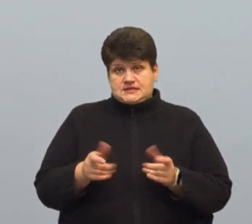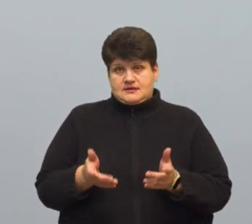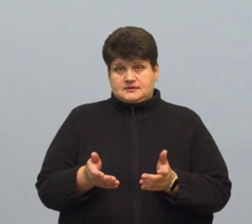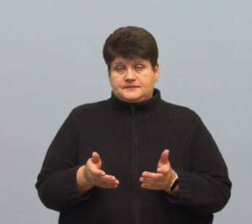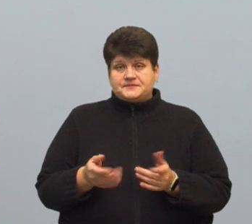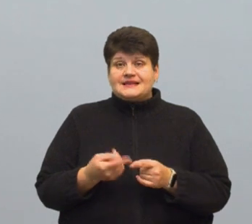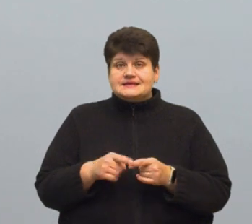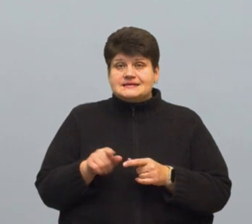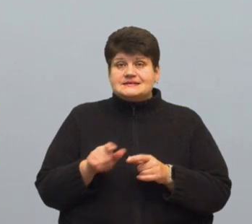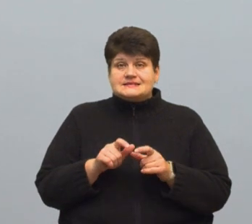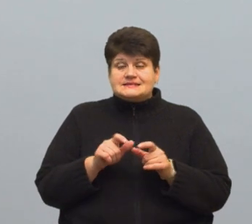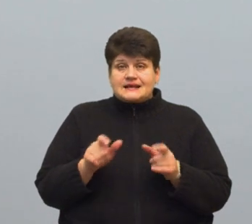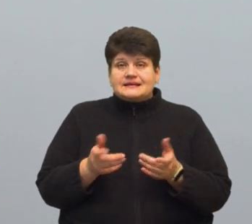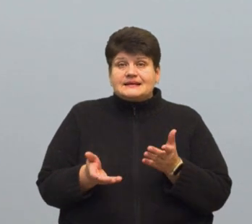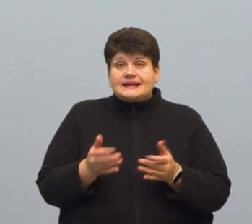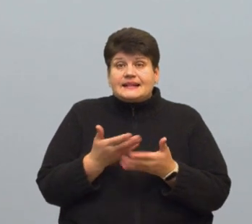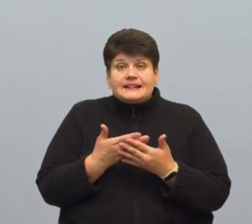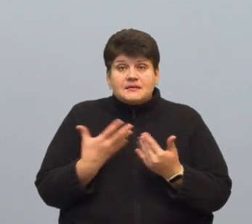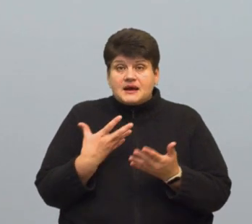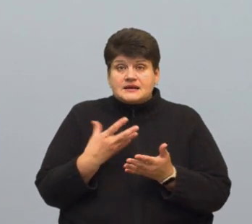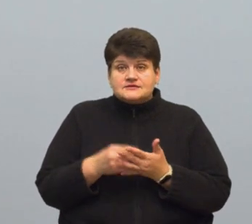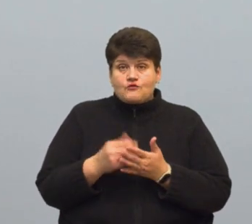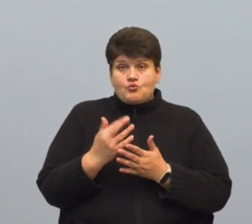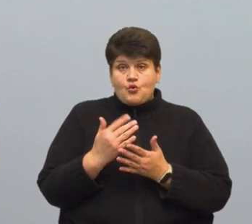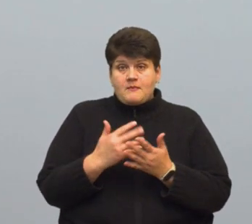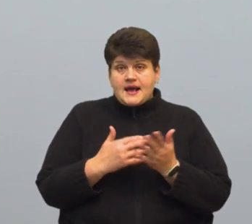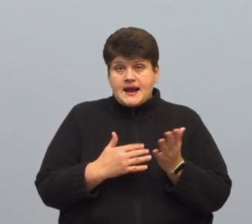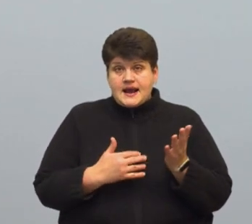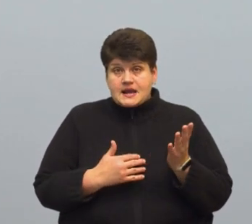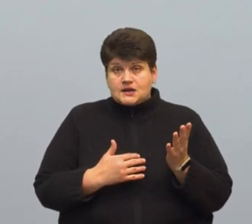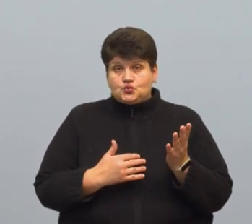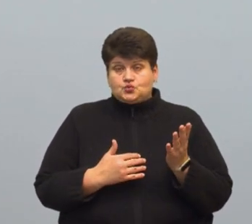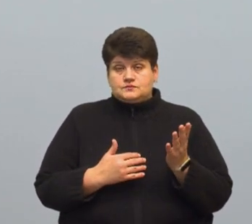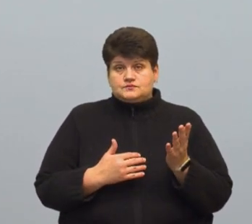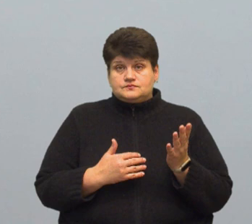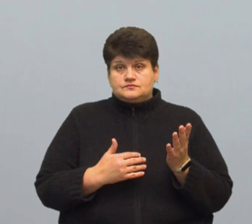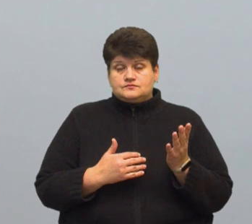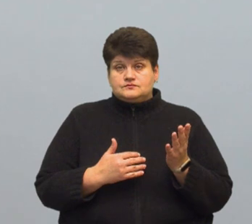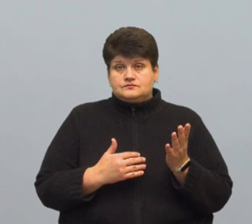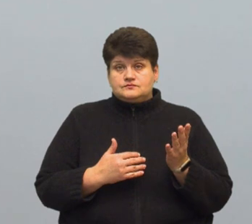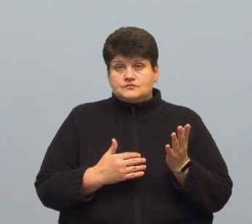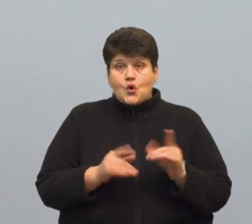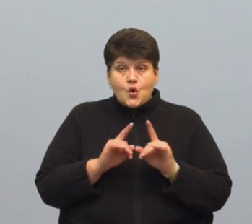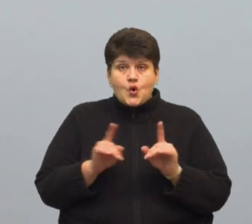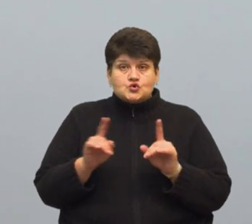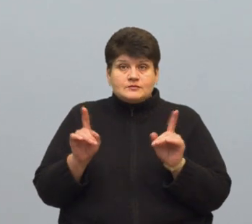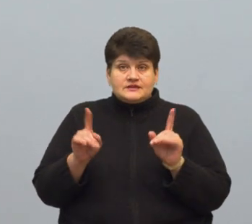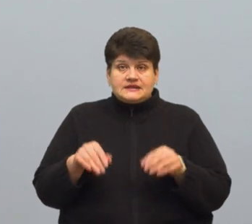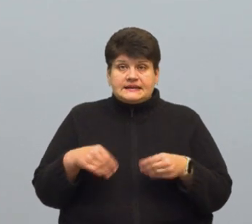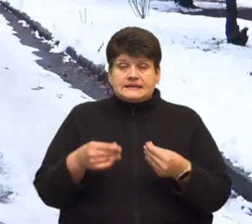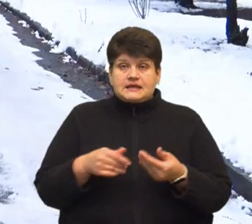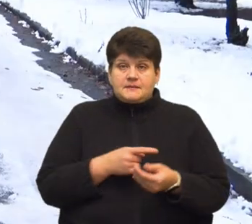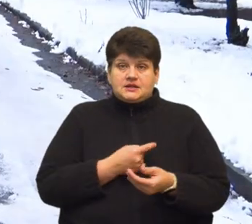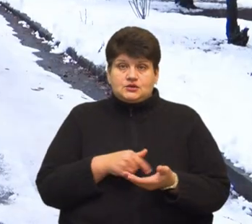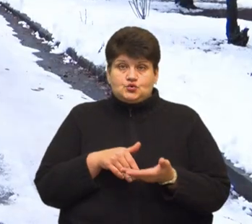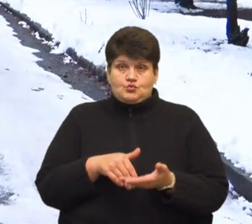заклад, який не має в своєму переліку особливостей надання медичної